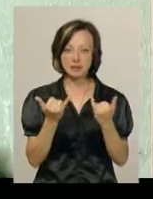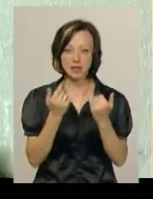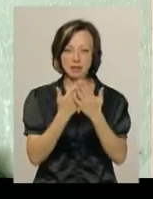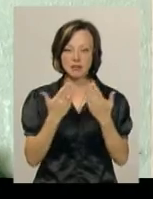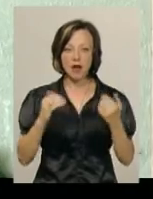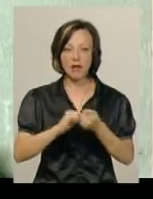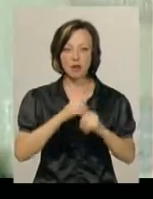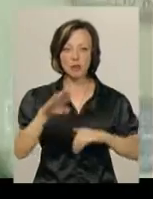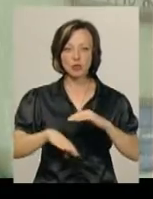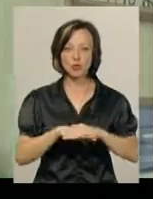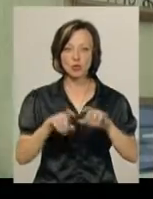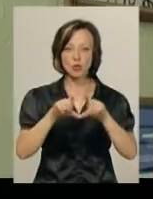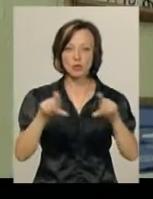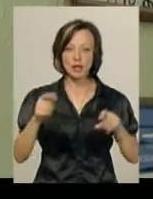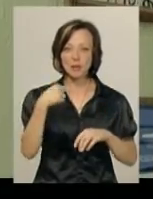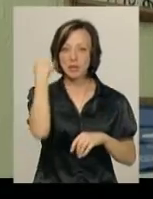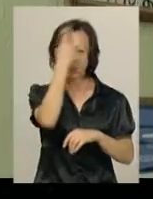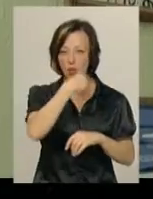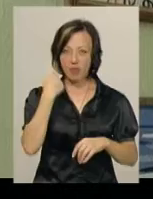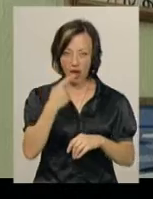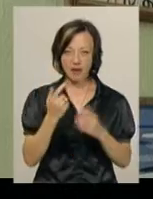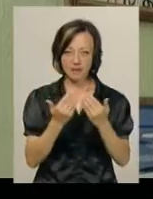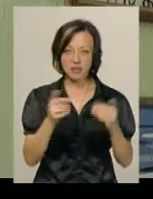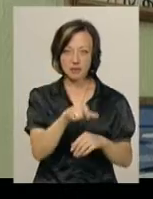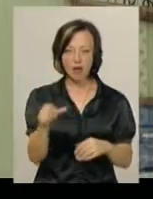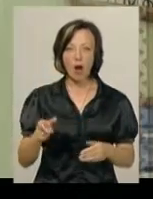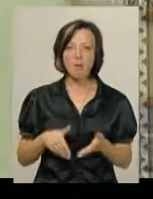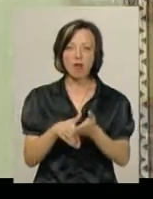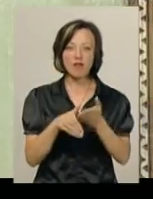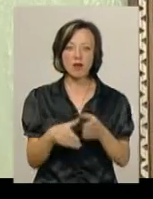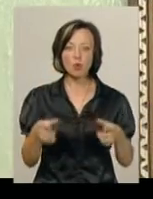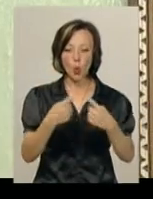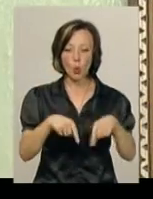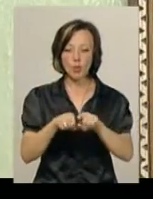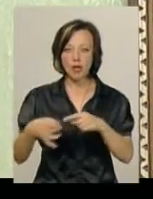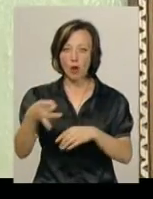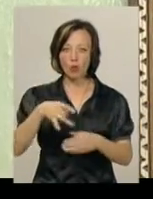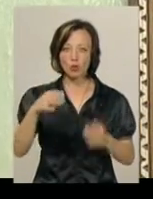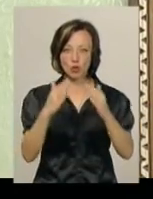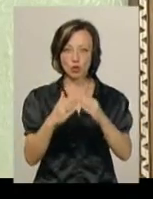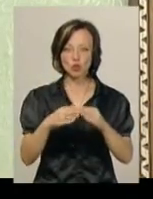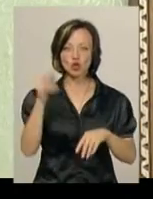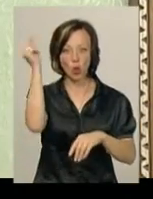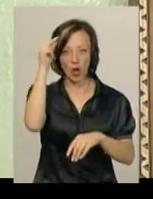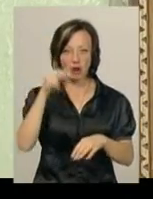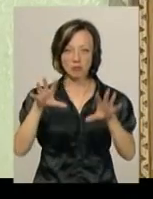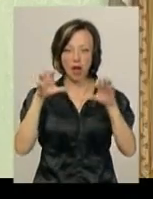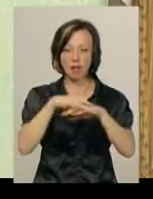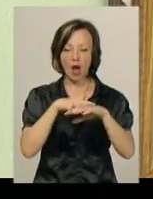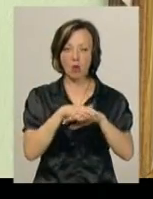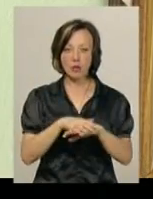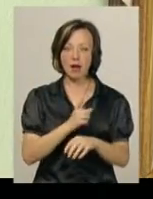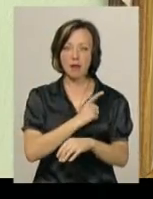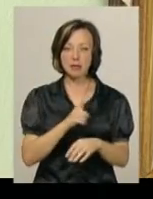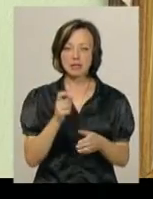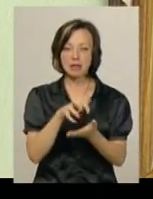експонується в Кам'янець-Подільському музеї на її персональній виставці. А для мотивації гуртківців районного будинку школяра опановувати народні ремесла та займатися